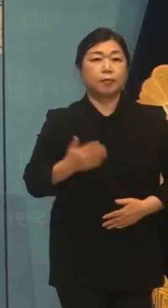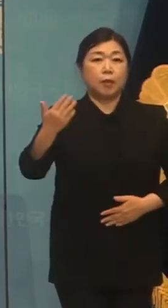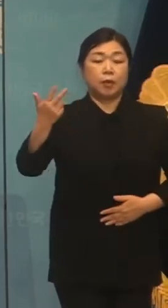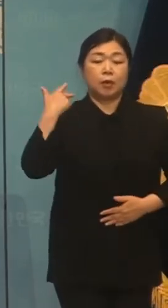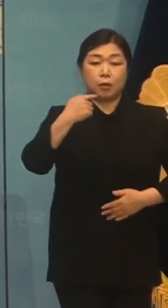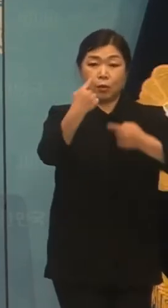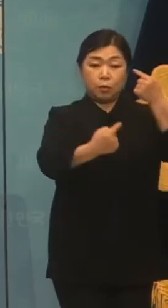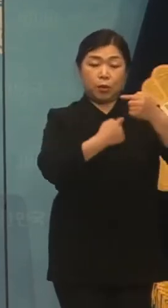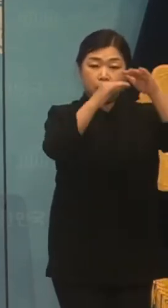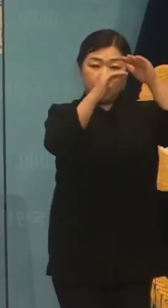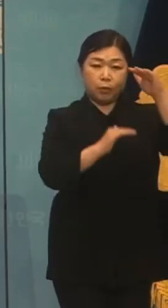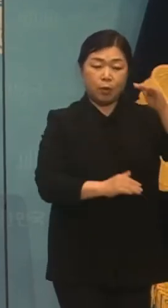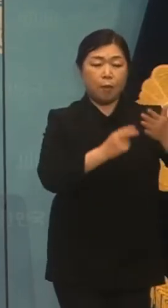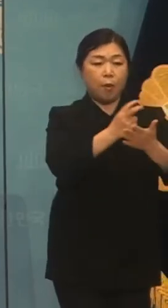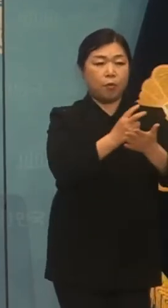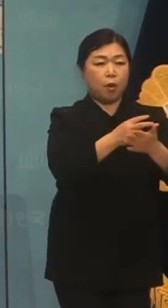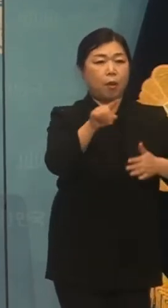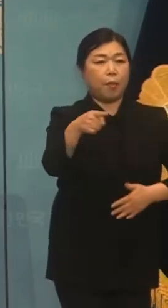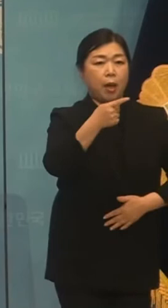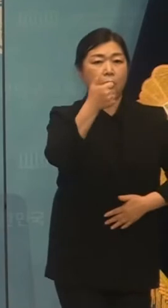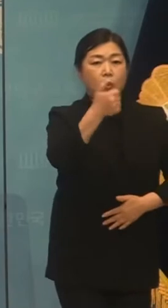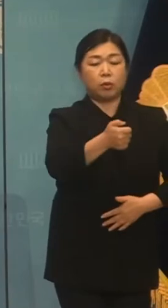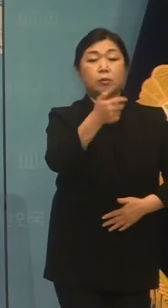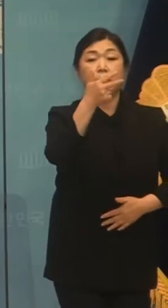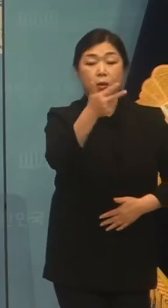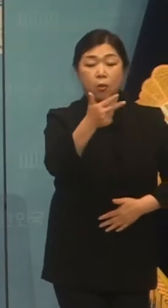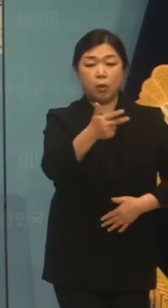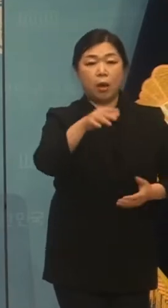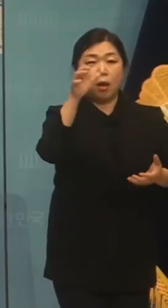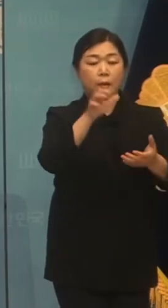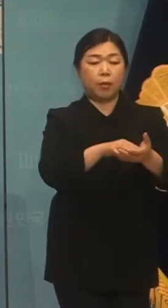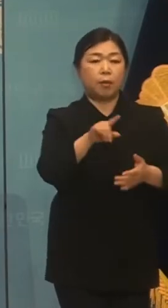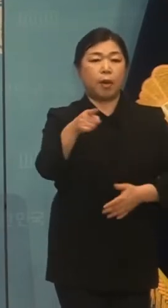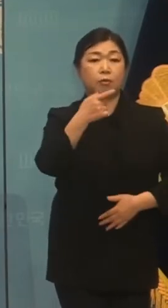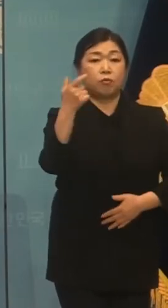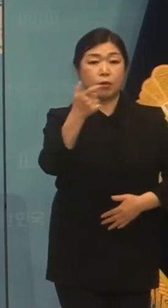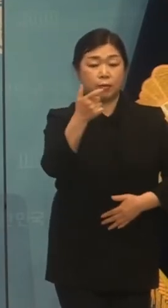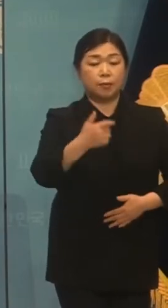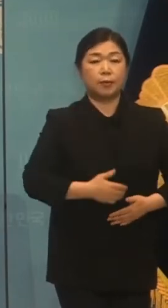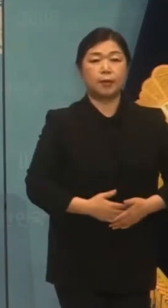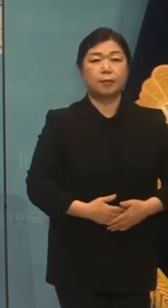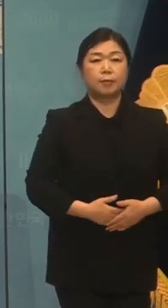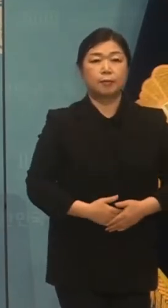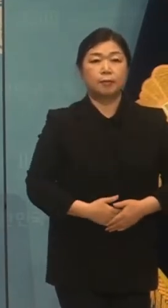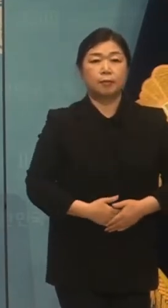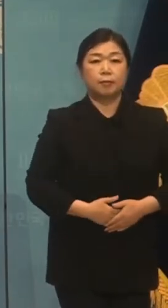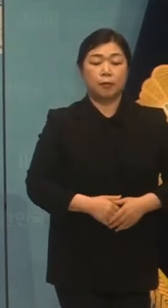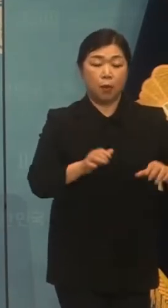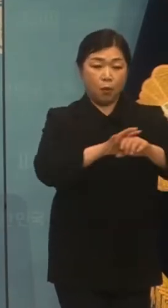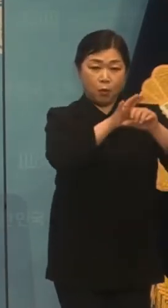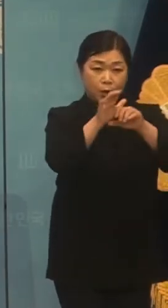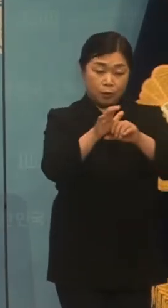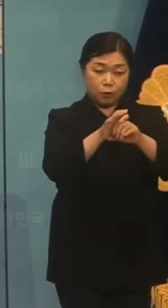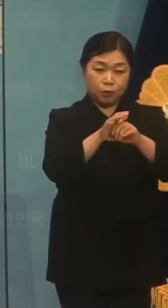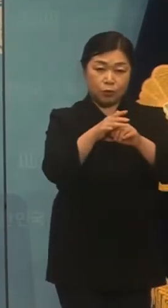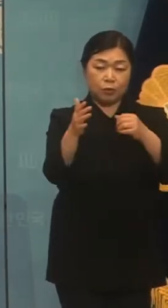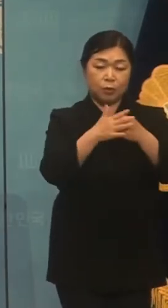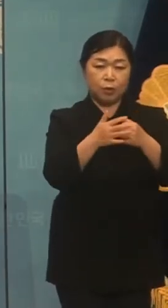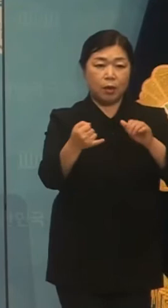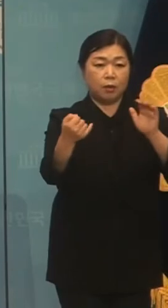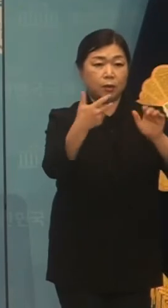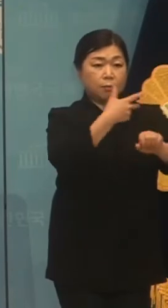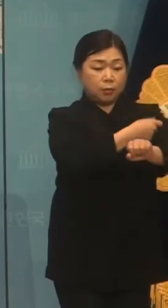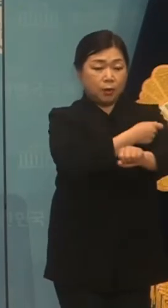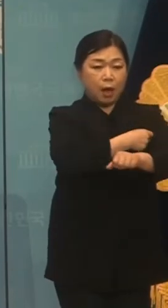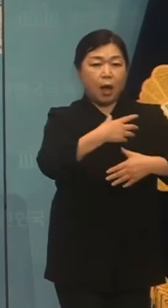지난주 접수된 의원은 범주란 157건 등 160건입니다. 먼저 코로나19 백신